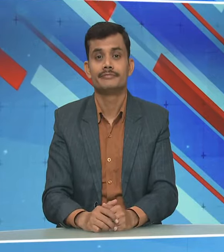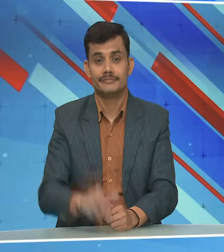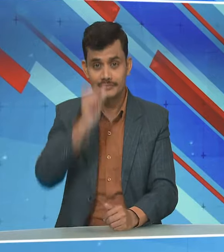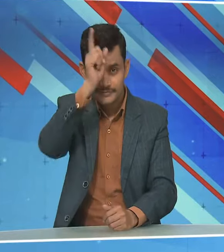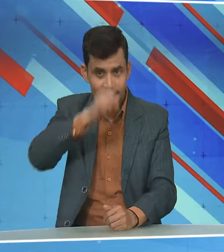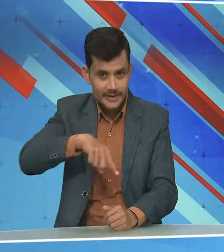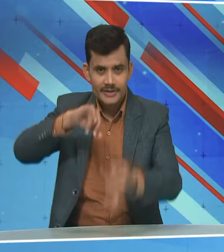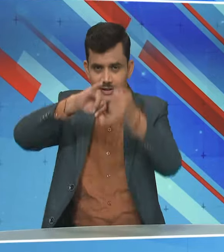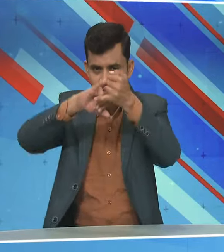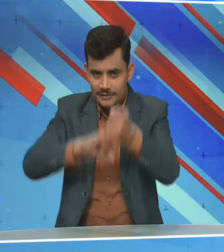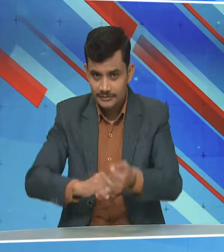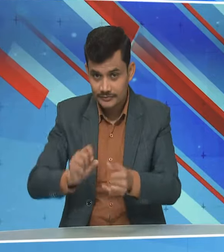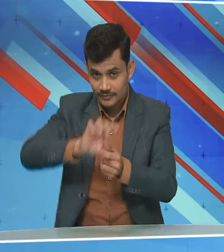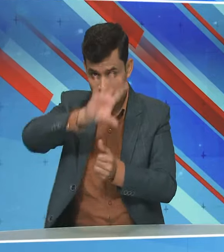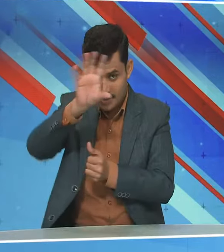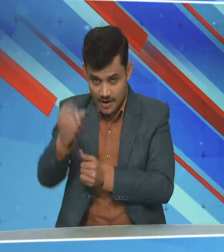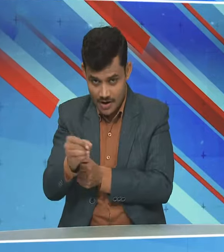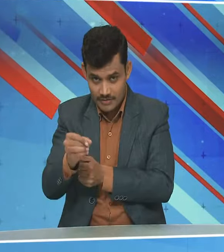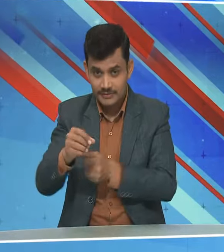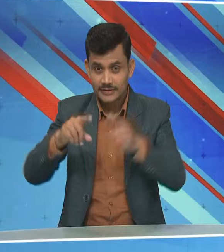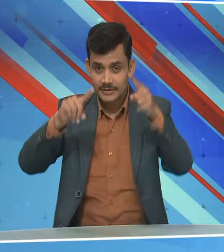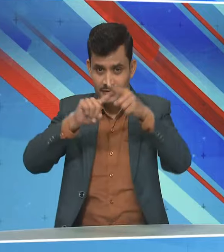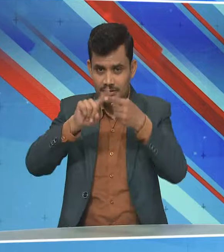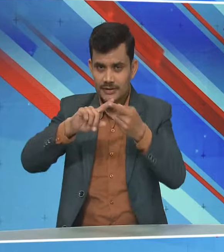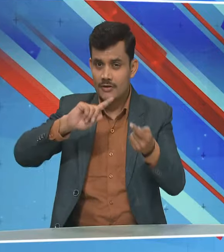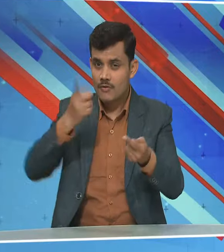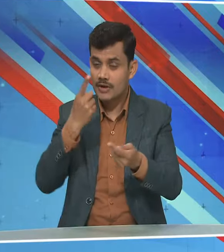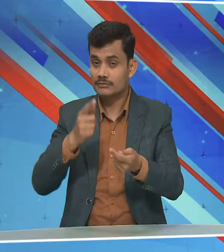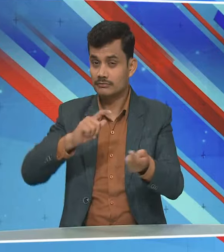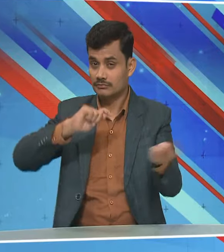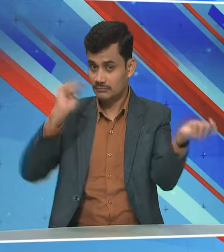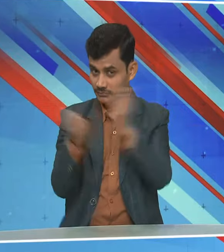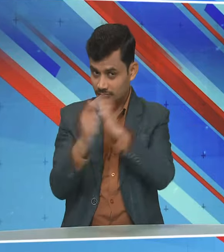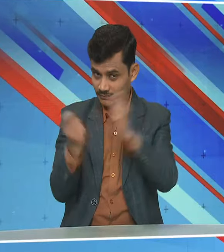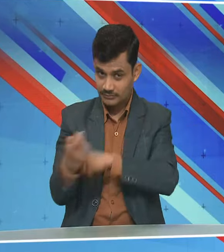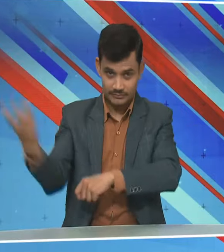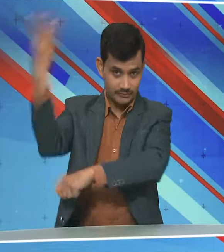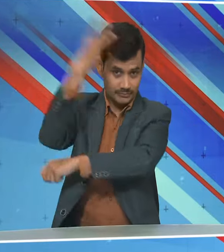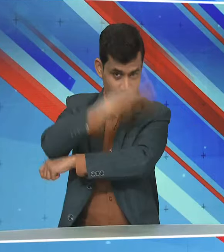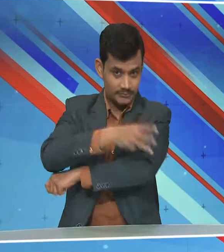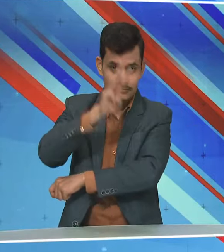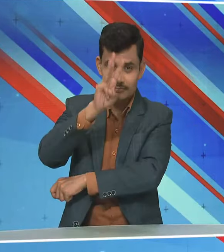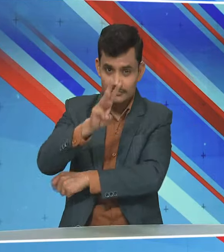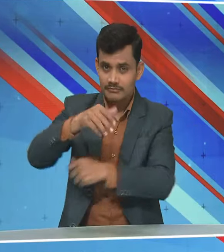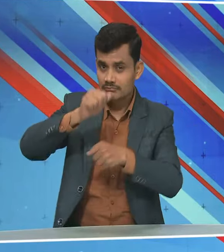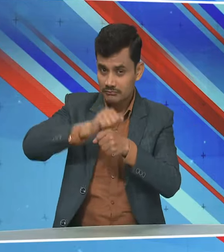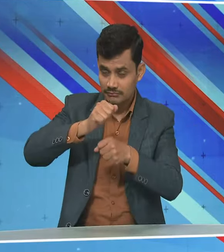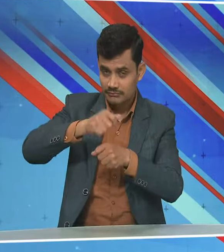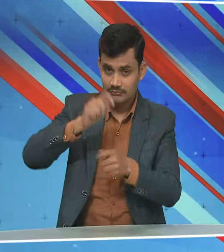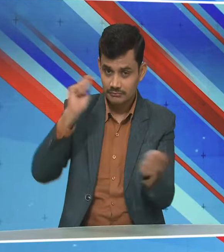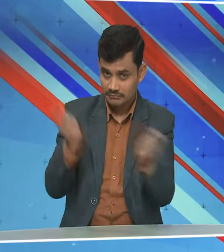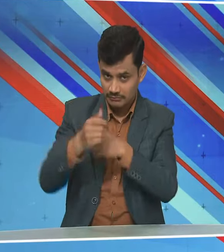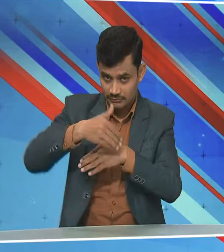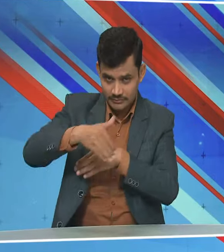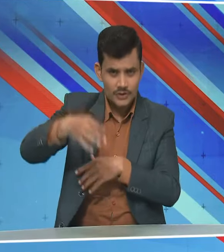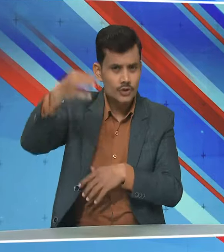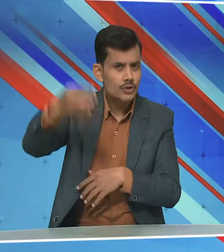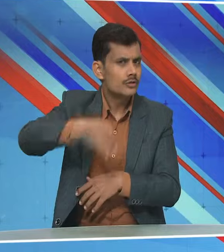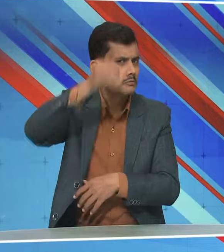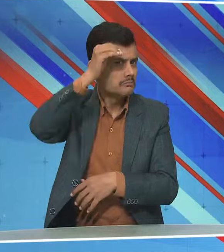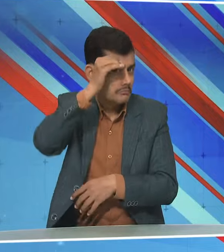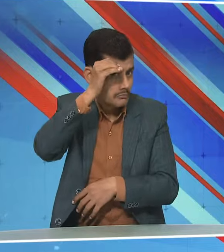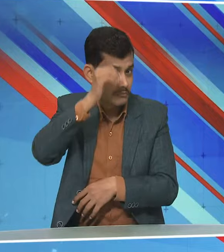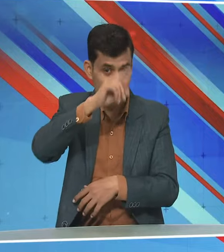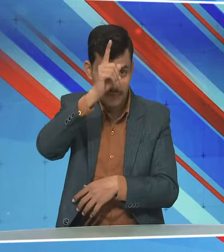भारत और दक्षिन अफ्रीका के बीच सेंचूरियन में पहले टेस्ट मैच के तीसरे दिन का खेल जारी है ताजा समाचार मिले तक